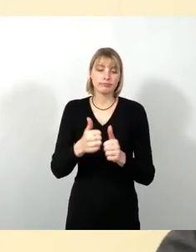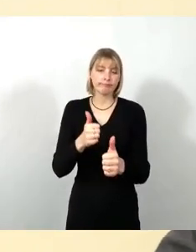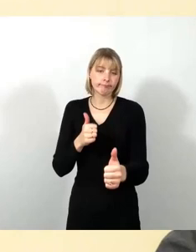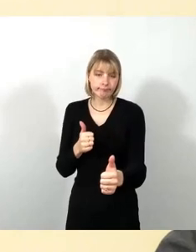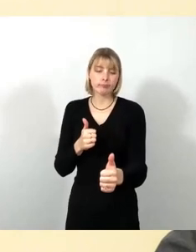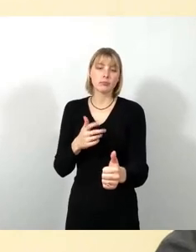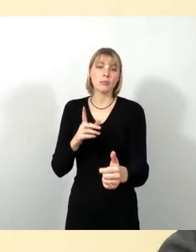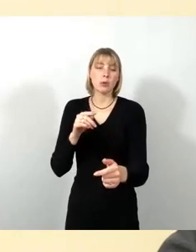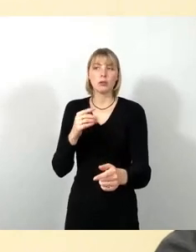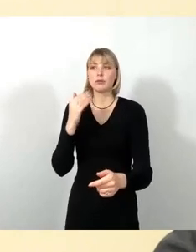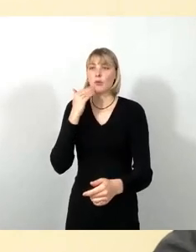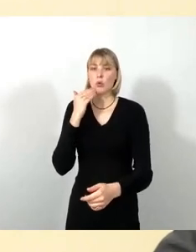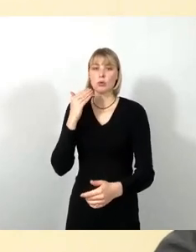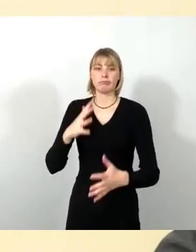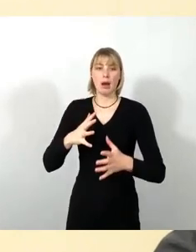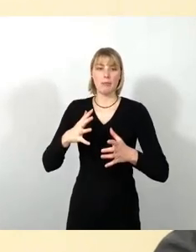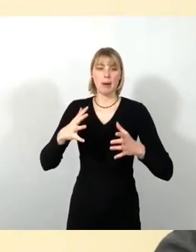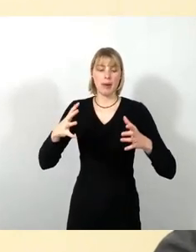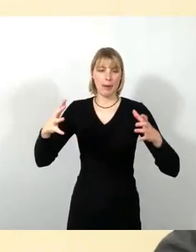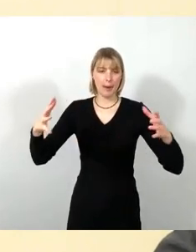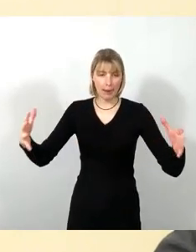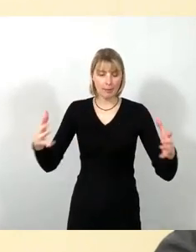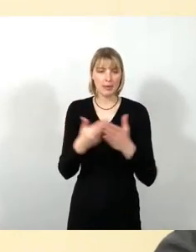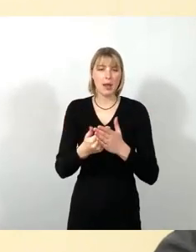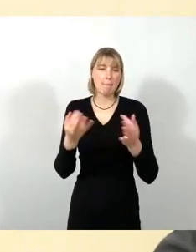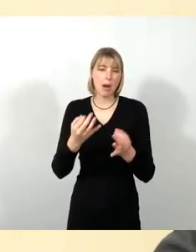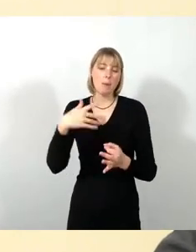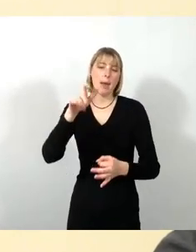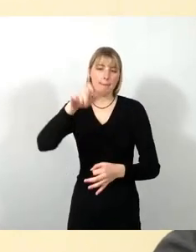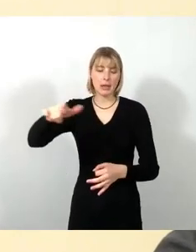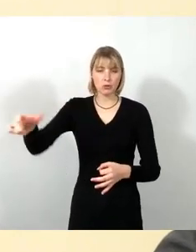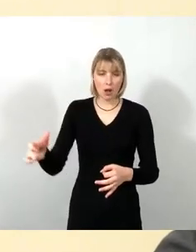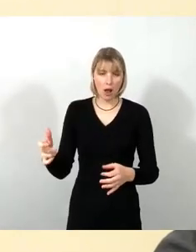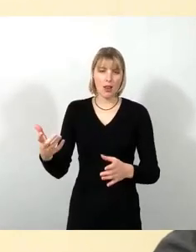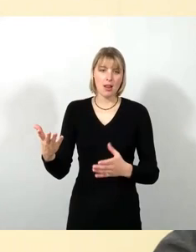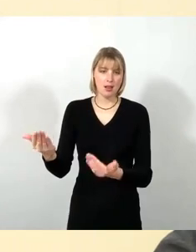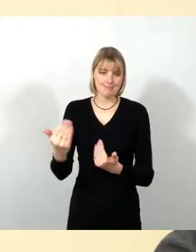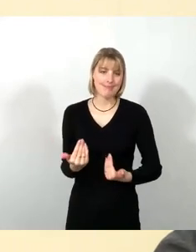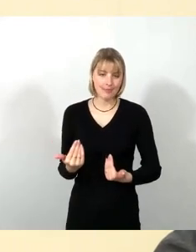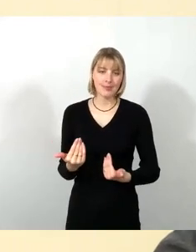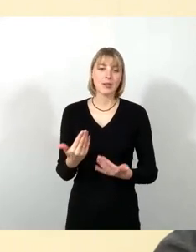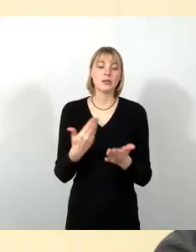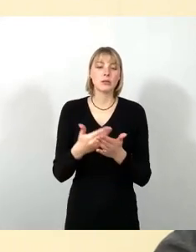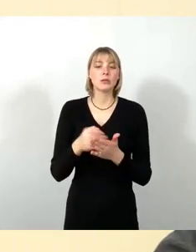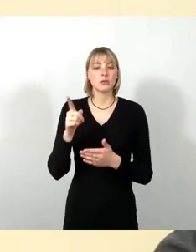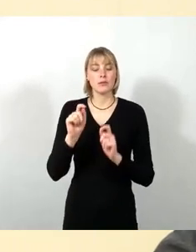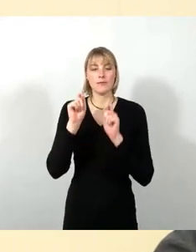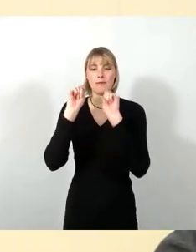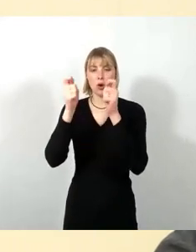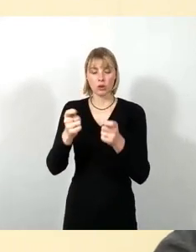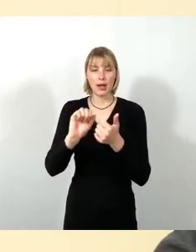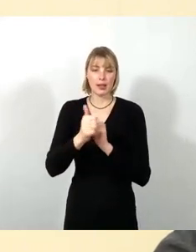Bewohnerschaft und insofern braucht es auch dort mehr personelle Ressource und deshalb ist dort der Vorschlag, das Riesa e.V. auch